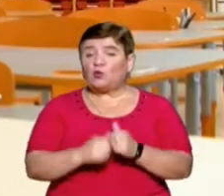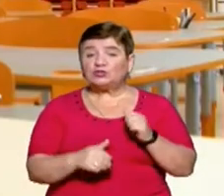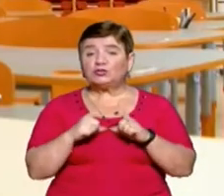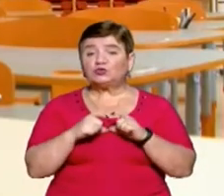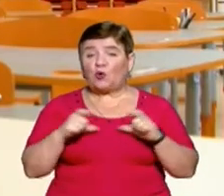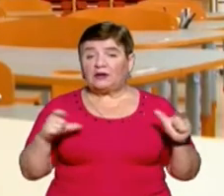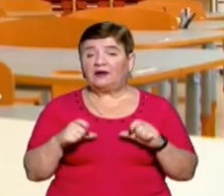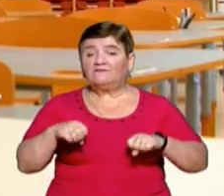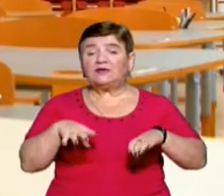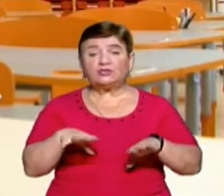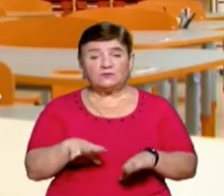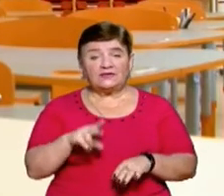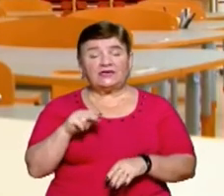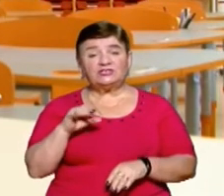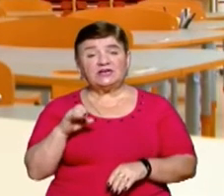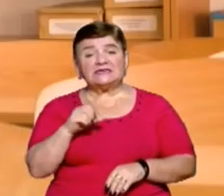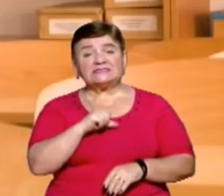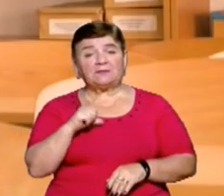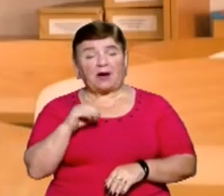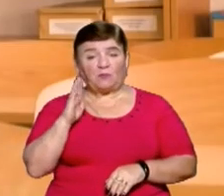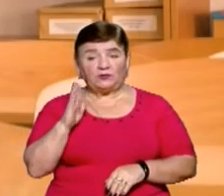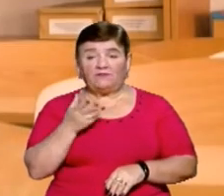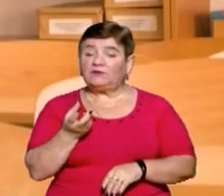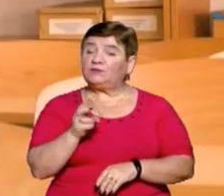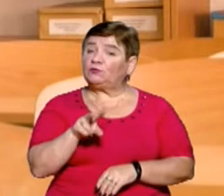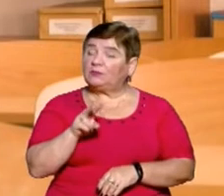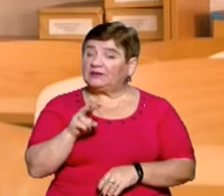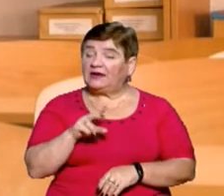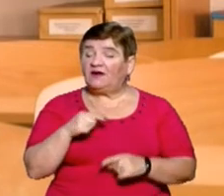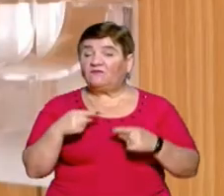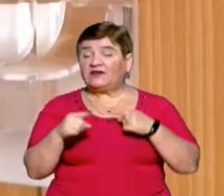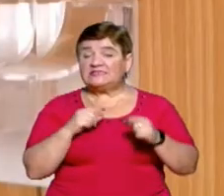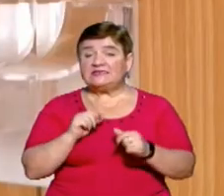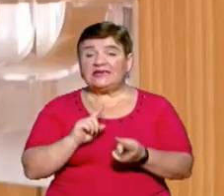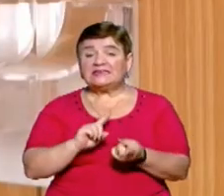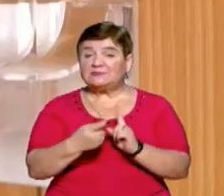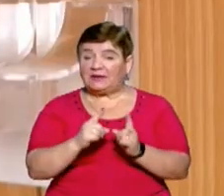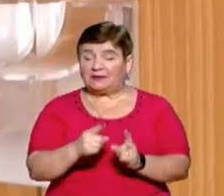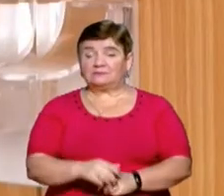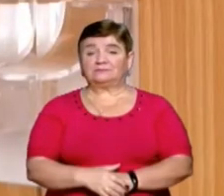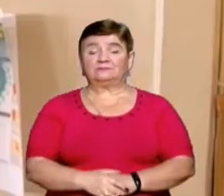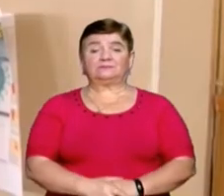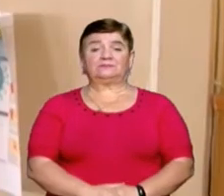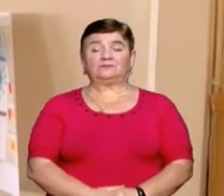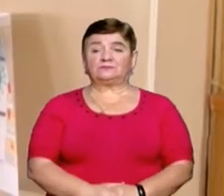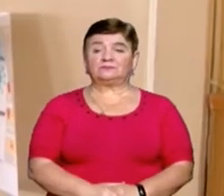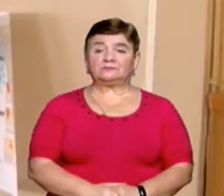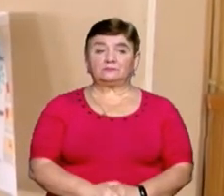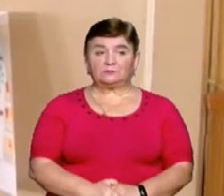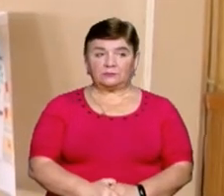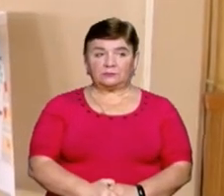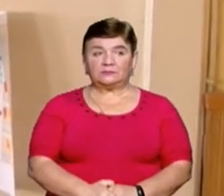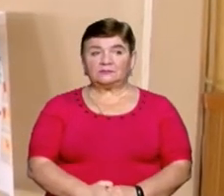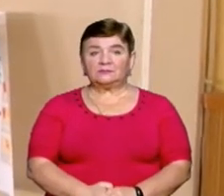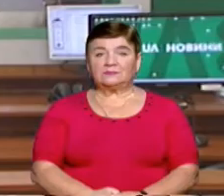школа вирішуватиме самостійно, чи ділити класи на групи, які відвідуватимуть уроки в різні зміни. Оксана Ушакова, Віктор Пойда, Валерій Міхліченко –